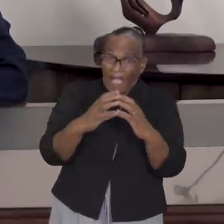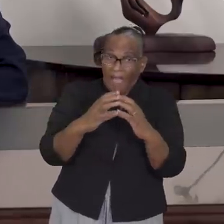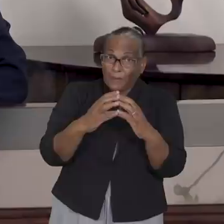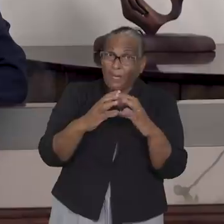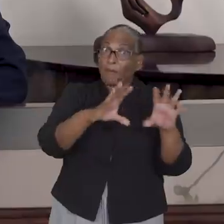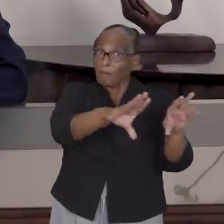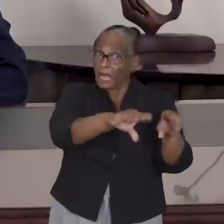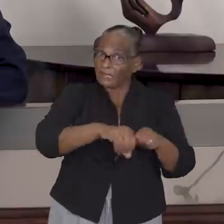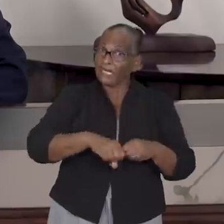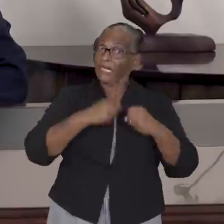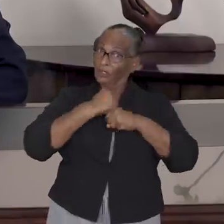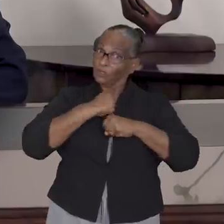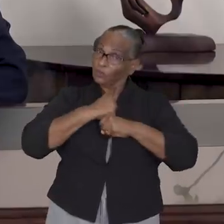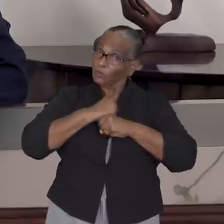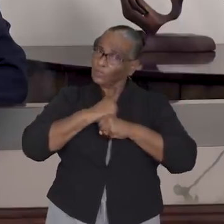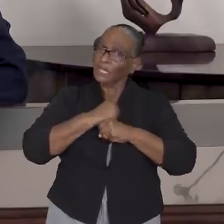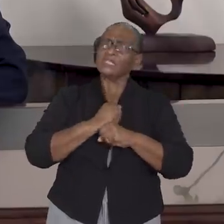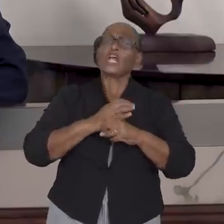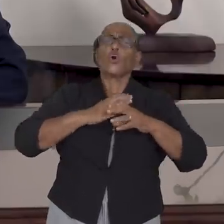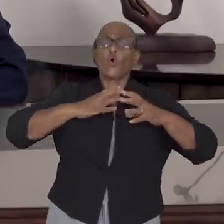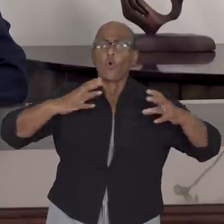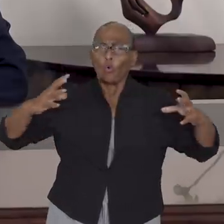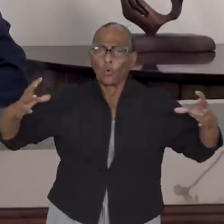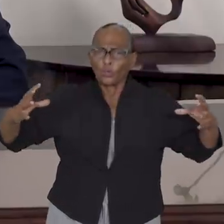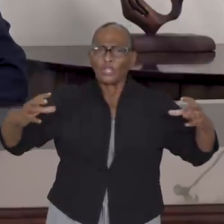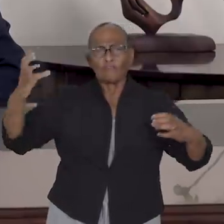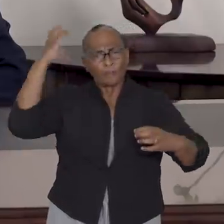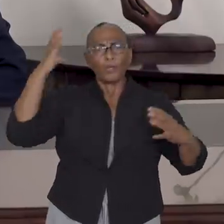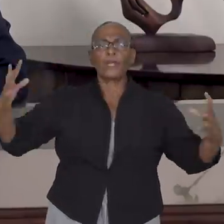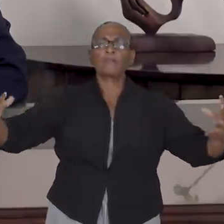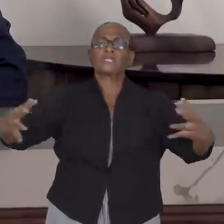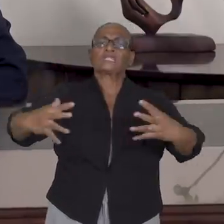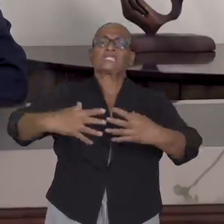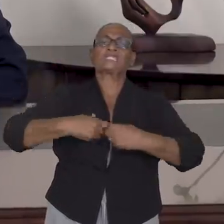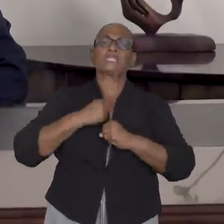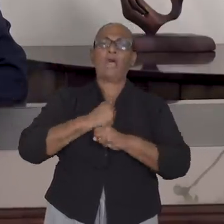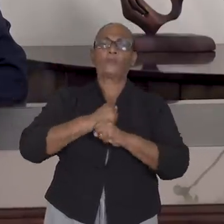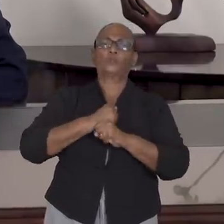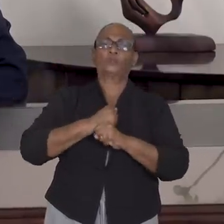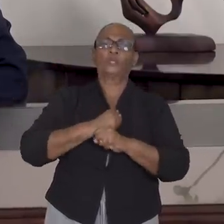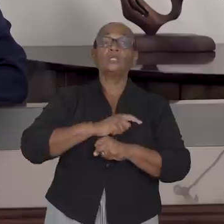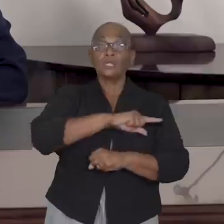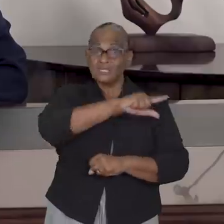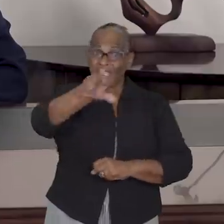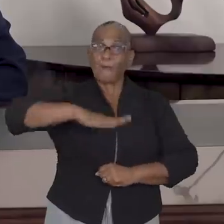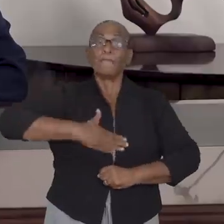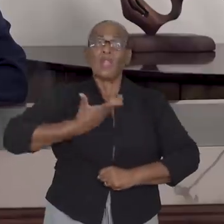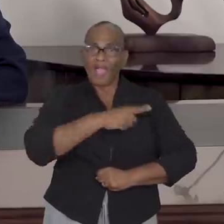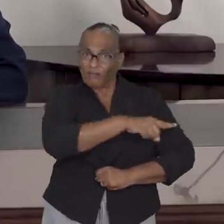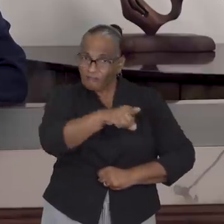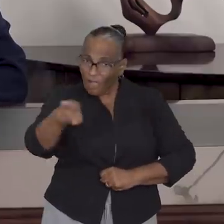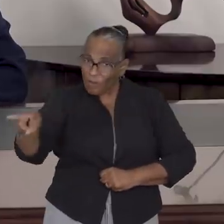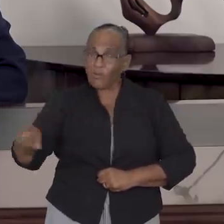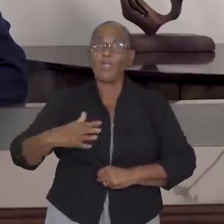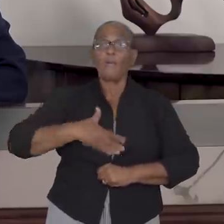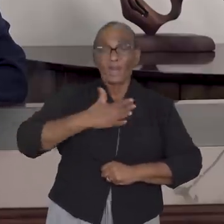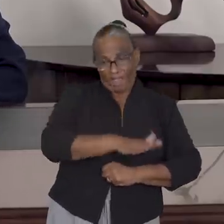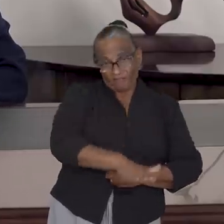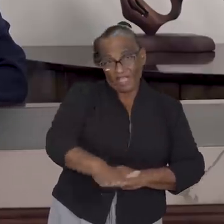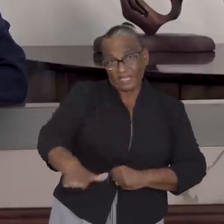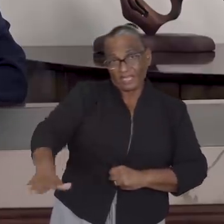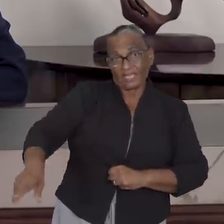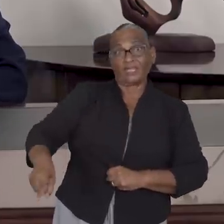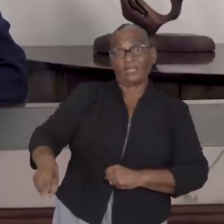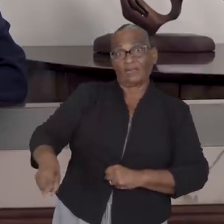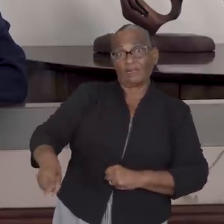naleven, pakken we een groot deel van het probleem aan. Het is in uw belang, in het belang van uw kinderen